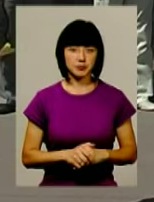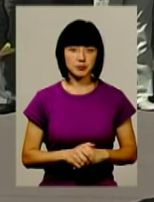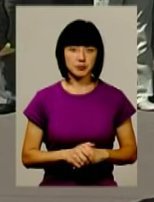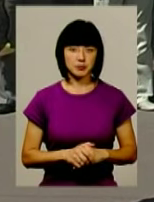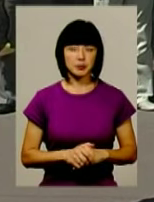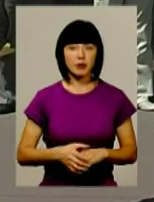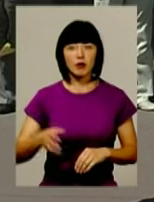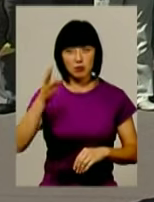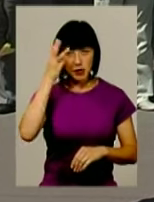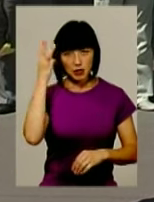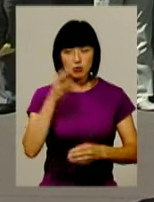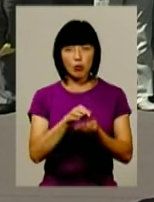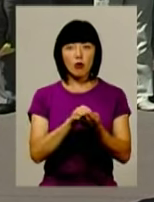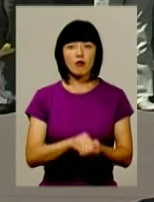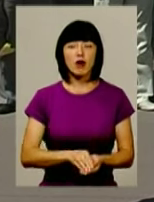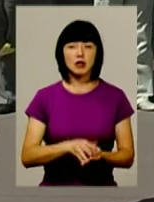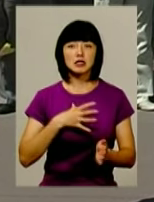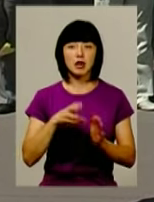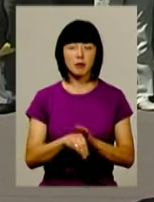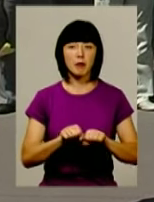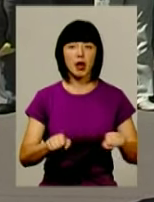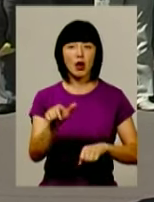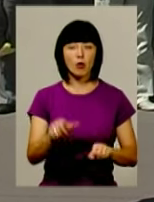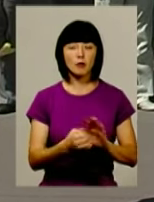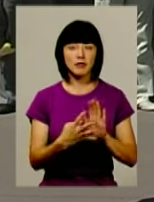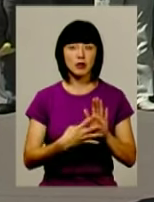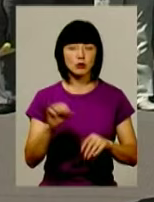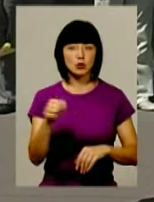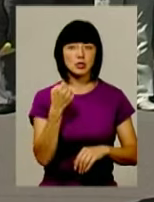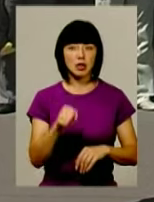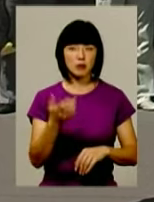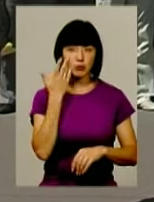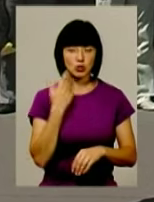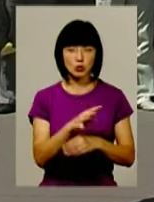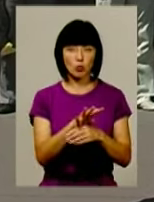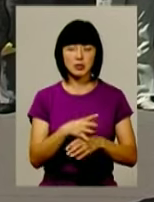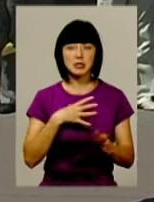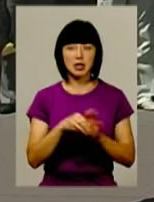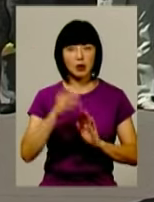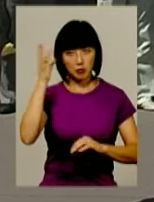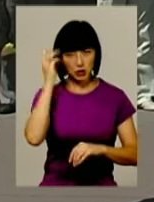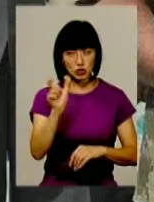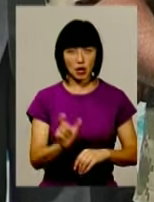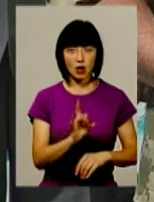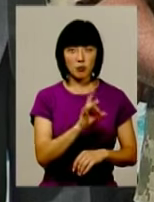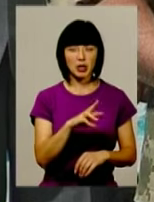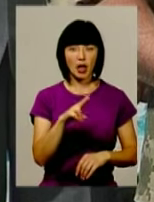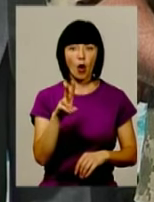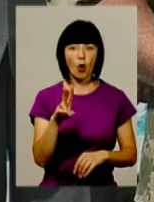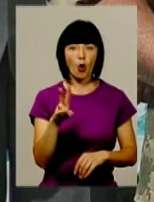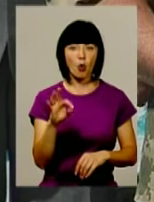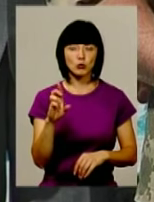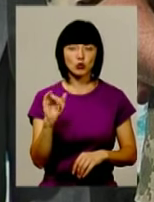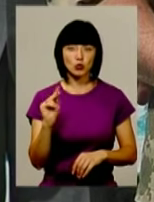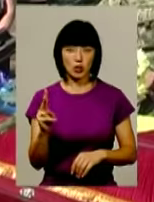В обласному центрі попрощалися із загиблим героєм. 19 серпня під час обстрілу загинув хмельничанин Роман Якубчук. Він